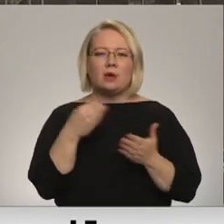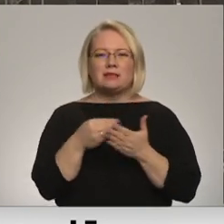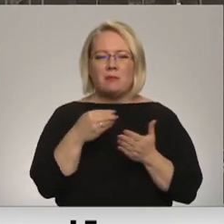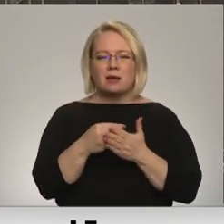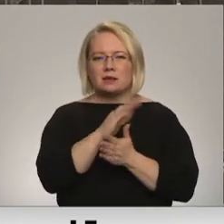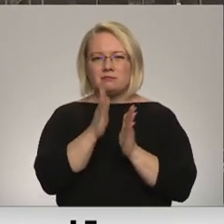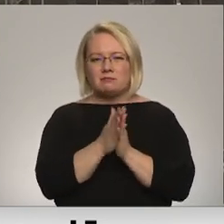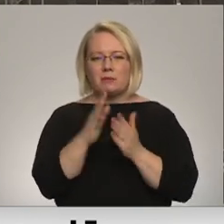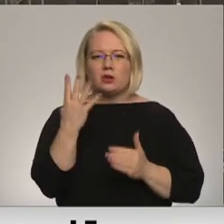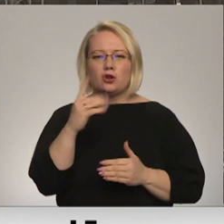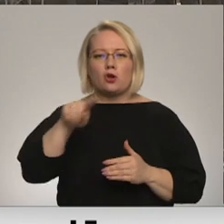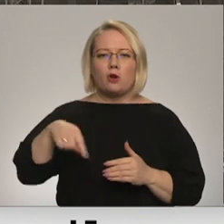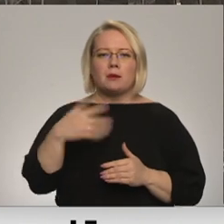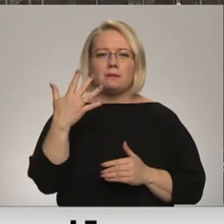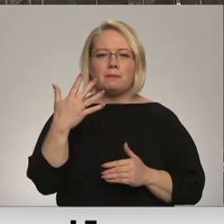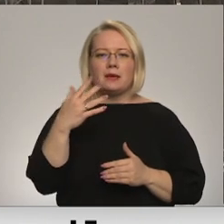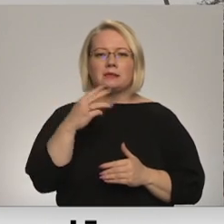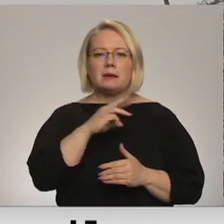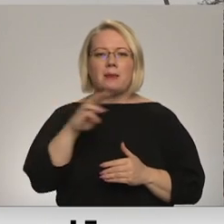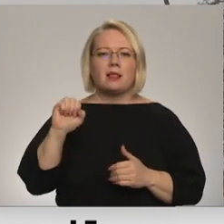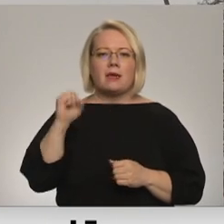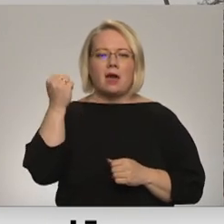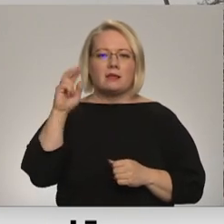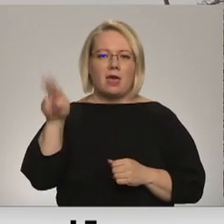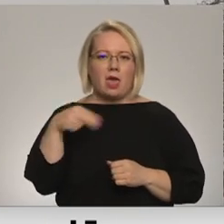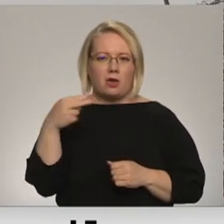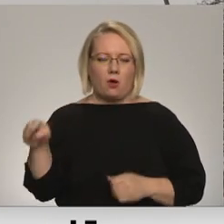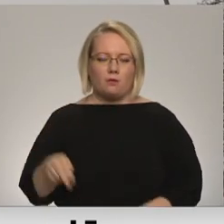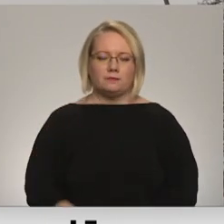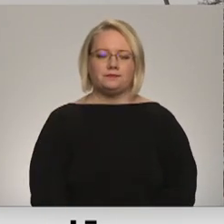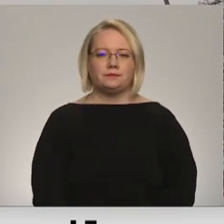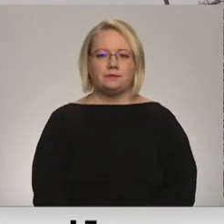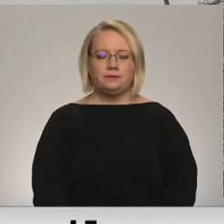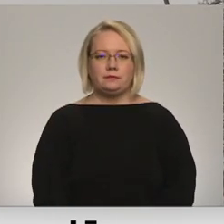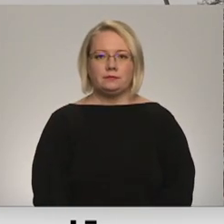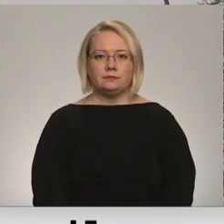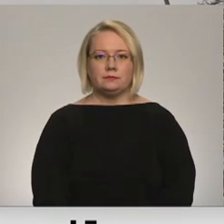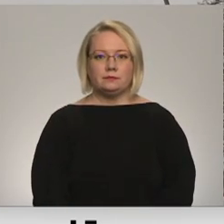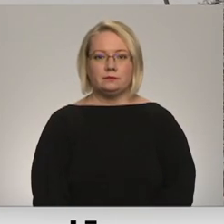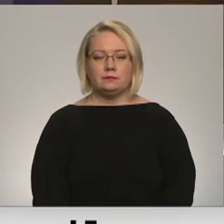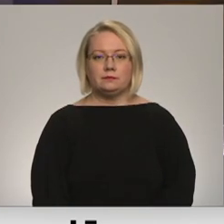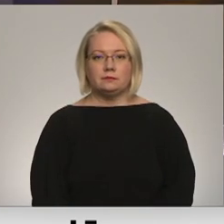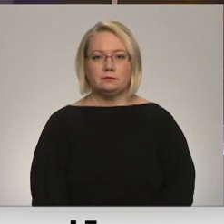aptveni 4,5 miljārdi eiro. Ģirds Zvirbulis, Ivar Žepickis, Latvijas televīzija.